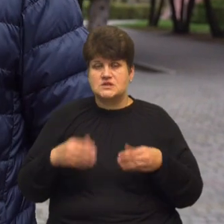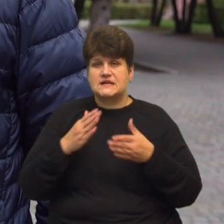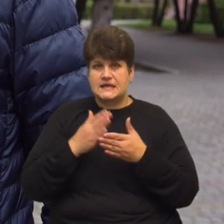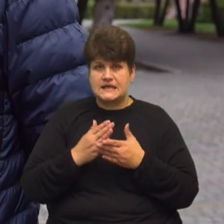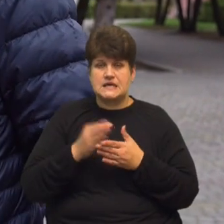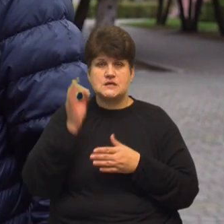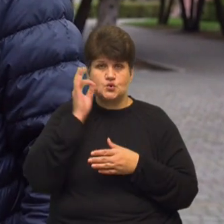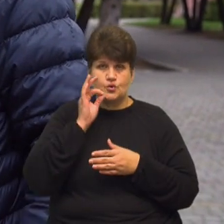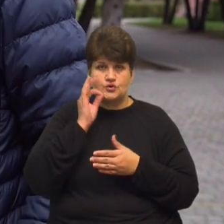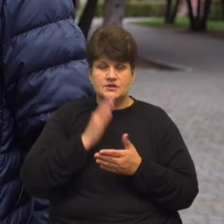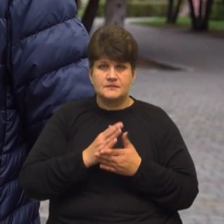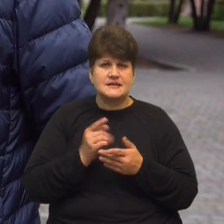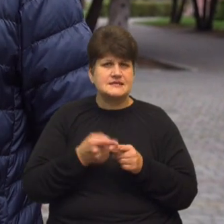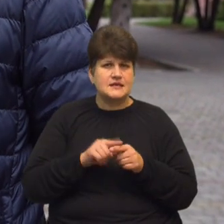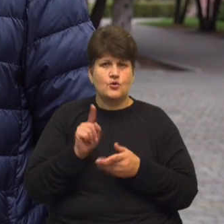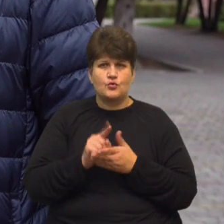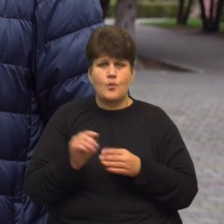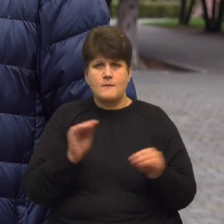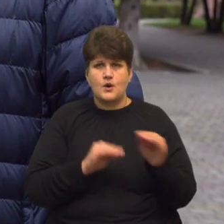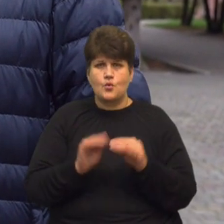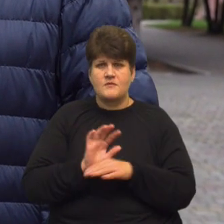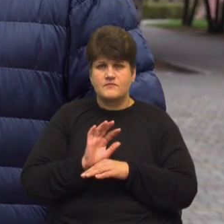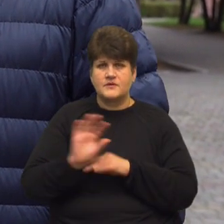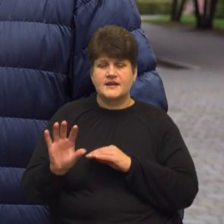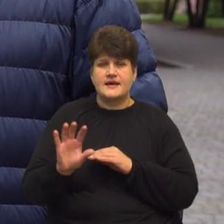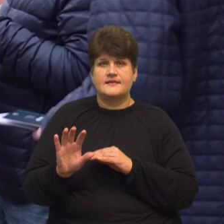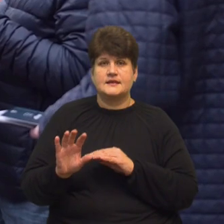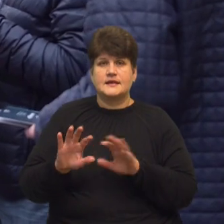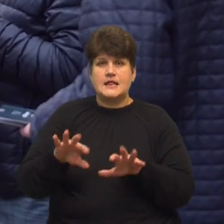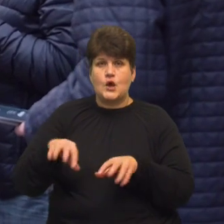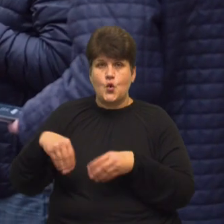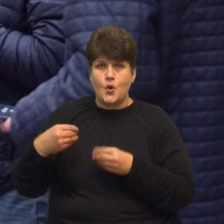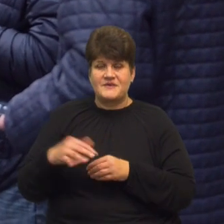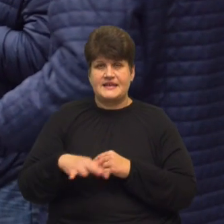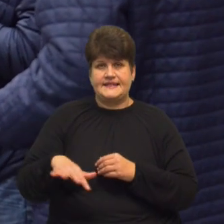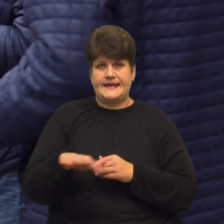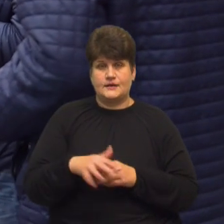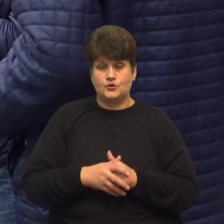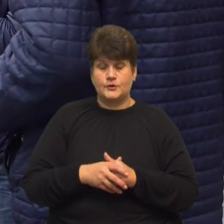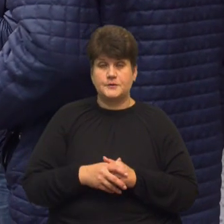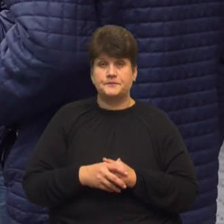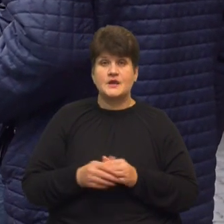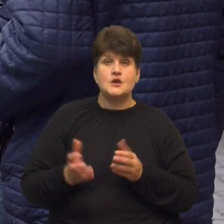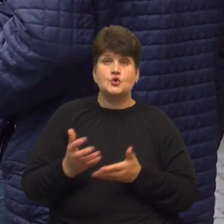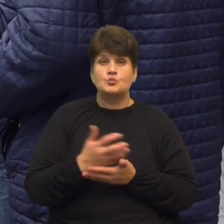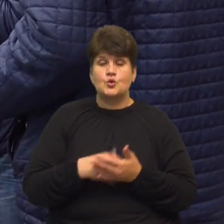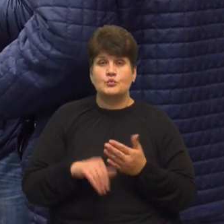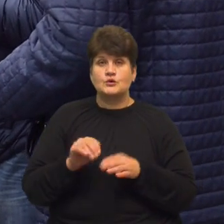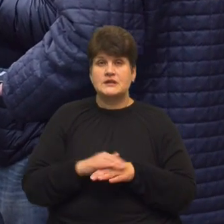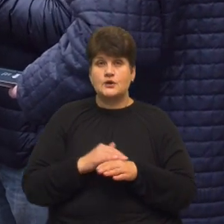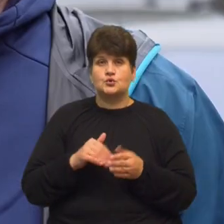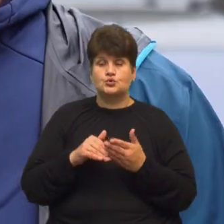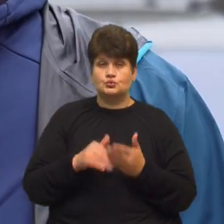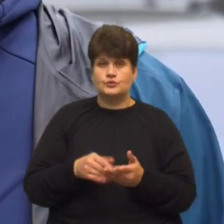солодощі. Ми обов'язково це все пакуємо, відправляємо на деокуповані території. До збору гуманітарної допомоги для України